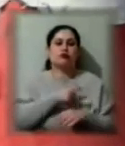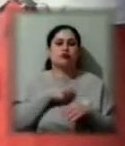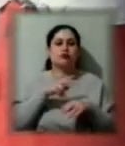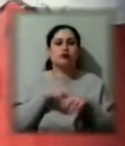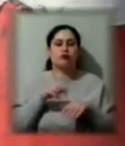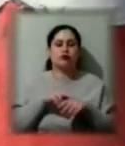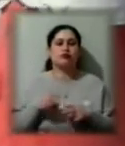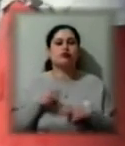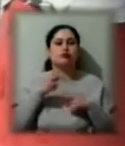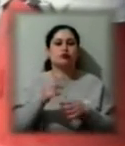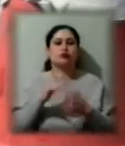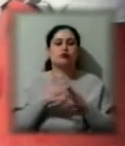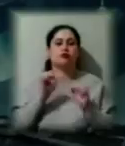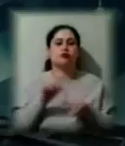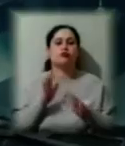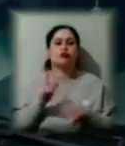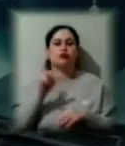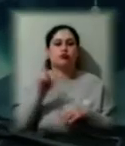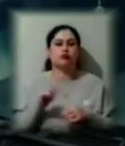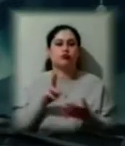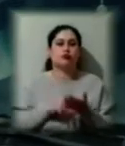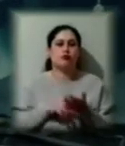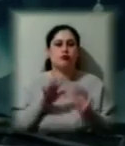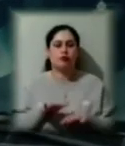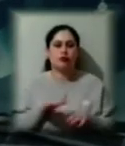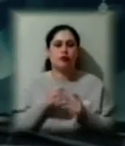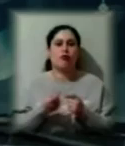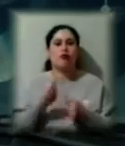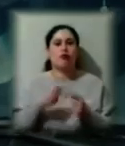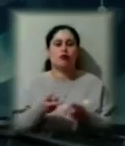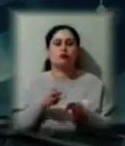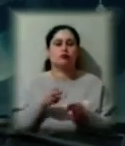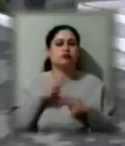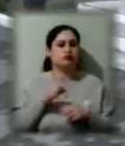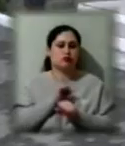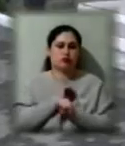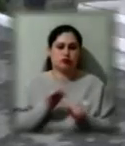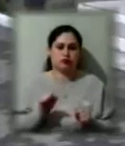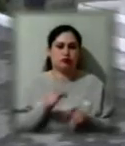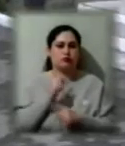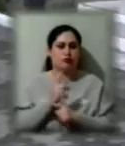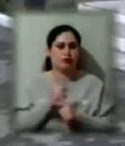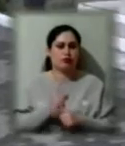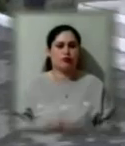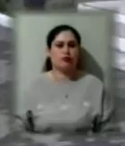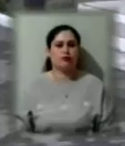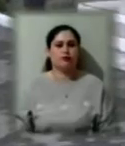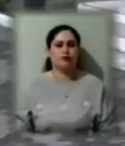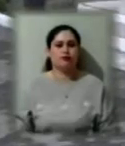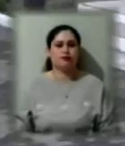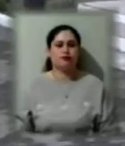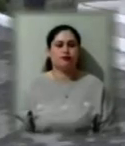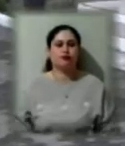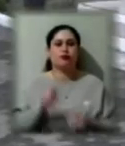до села можуть тільки особи із місцевою пропискою, а от виїжджати звідти заборонено. Рішення комісії з техніної